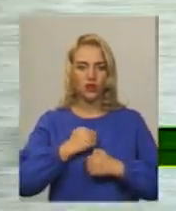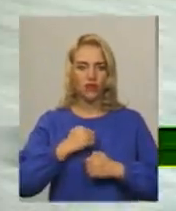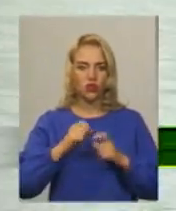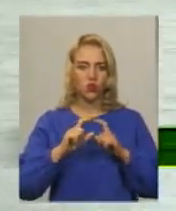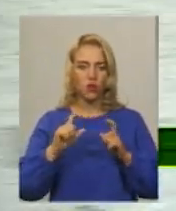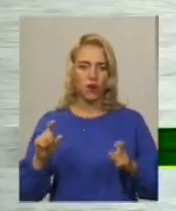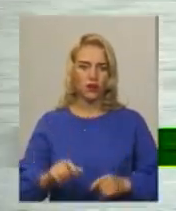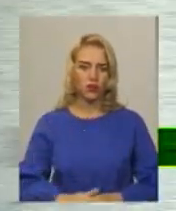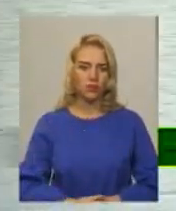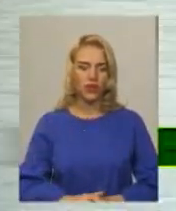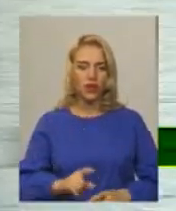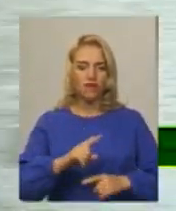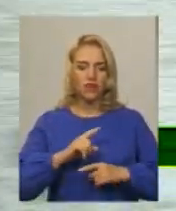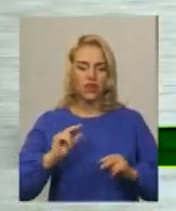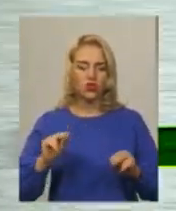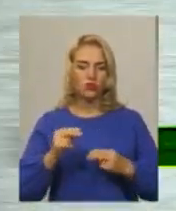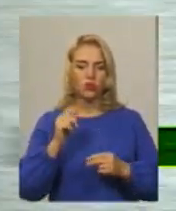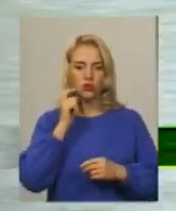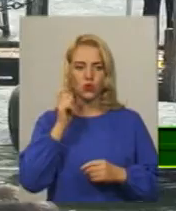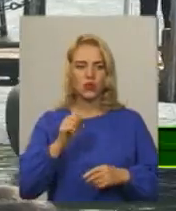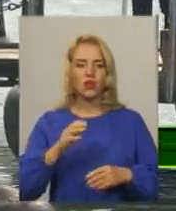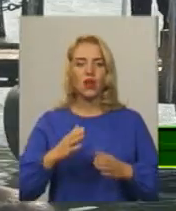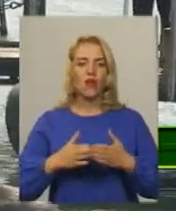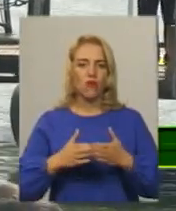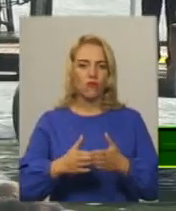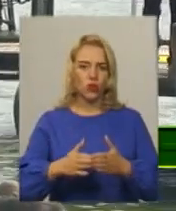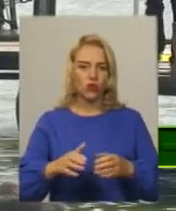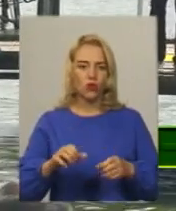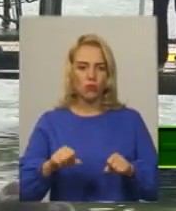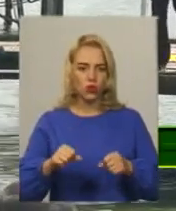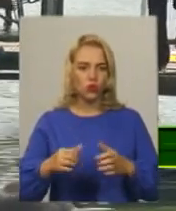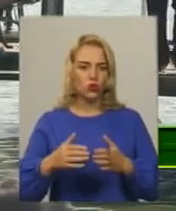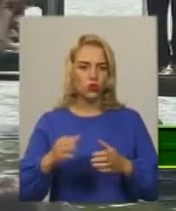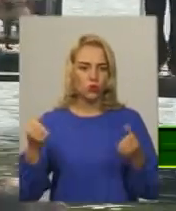Фінал чемпіонату України з водно-моторного спорту відбувся у Хмельницькому